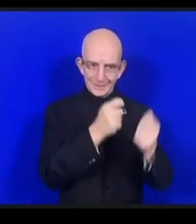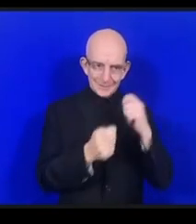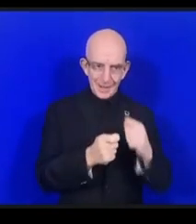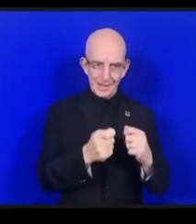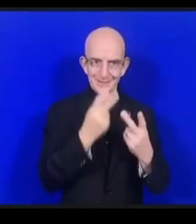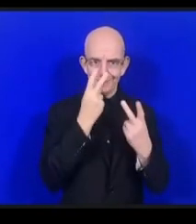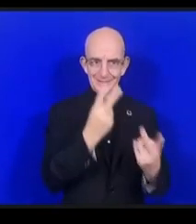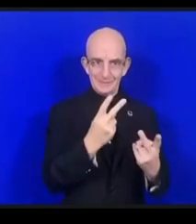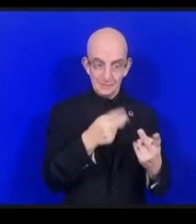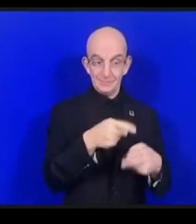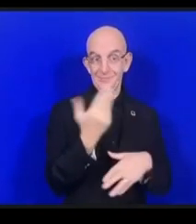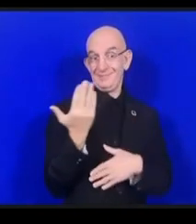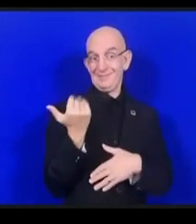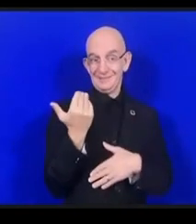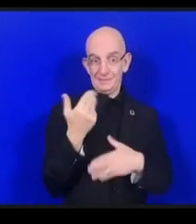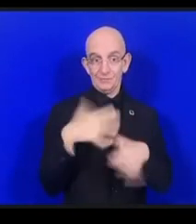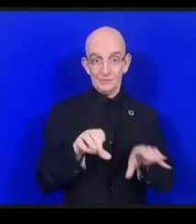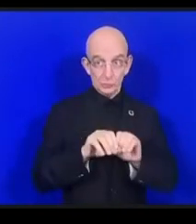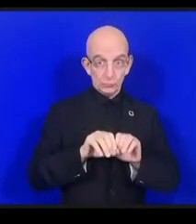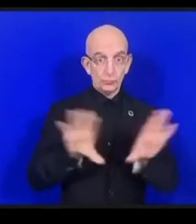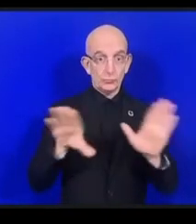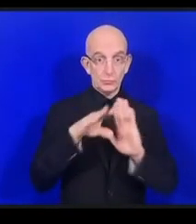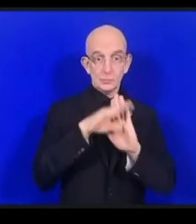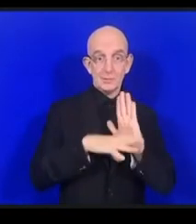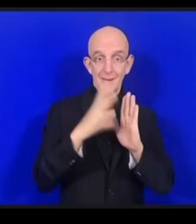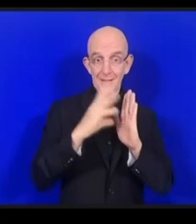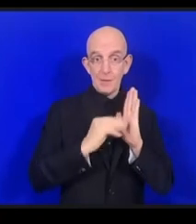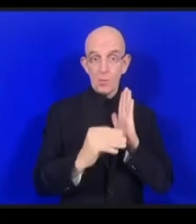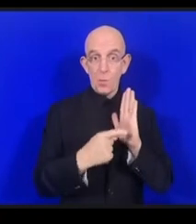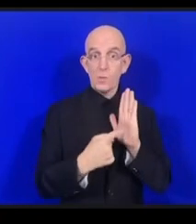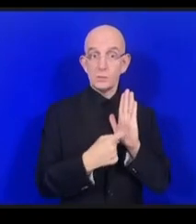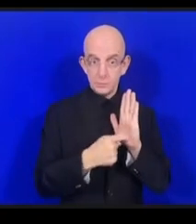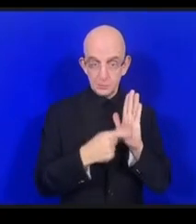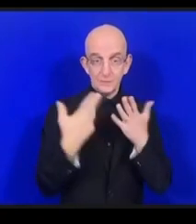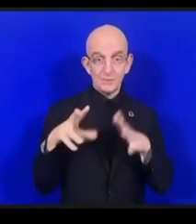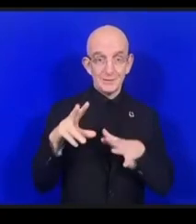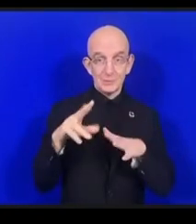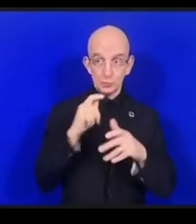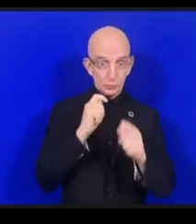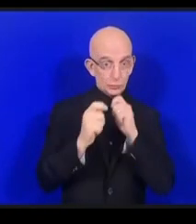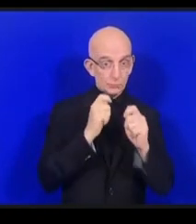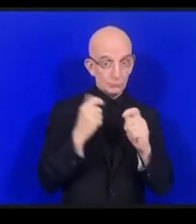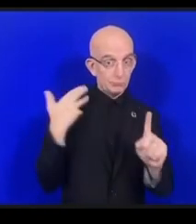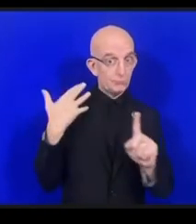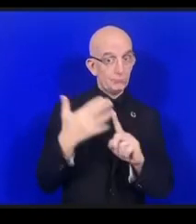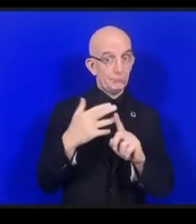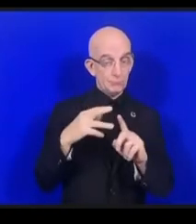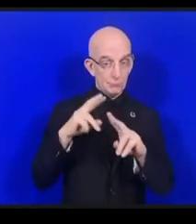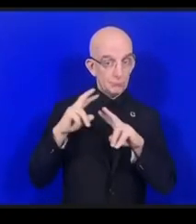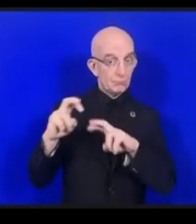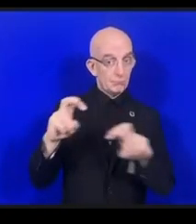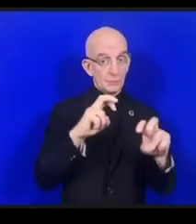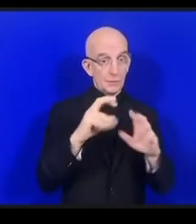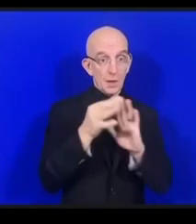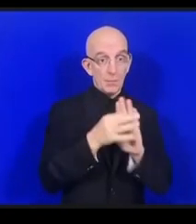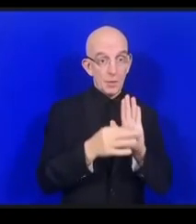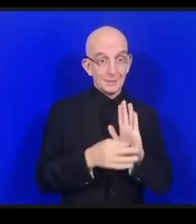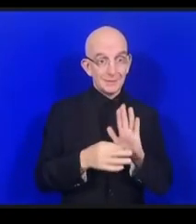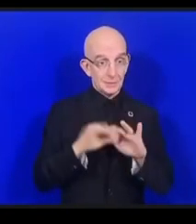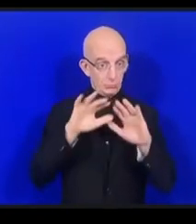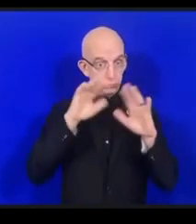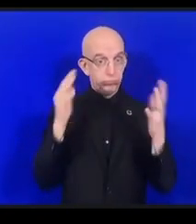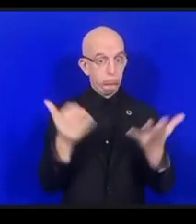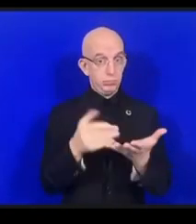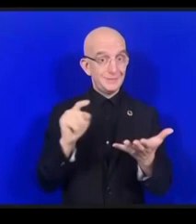conception et on a un rapport qui reprend tout ce qui se passe dans le monde sur l'internet des